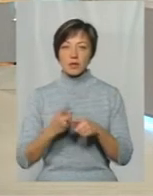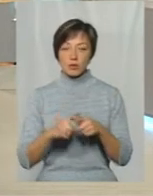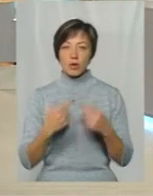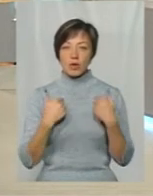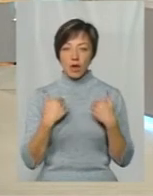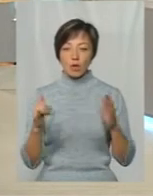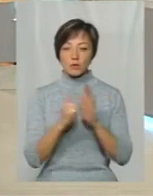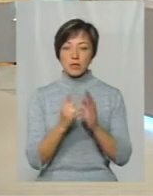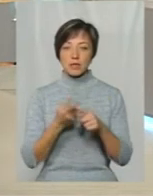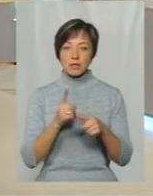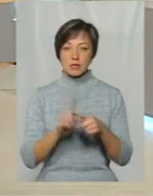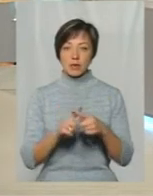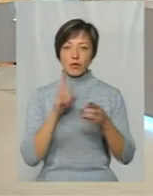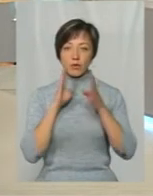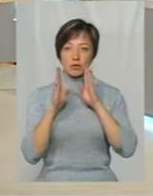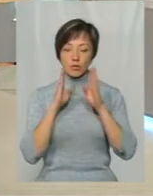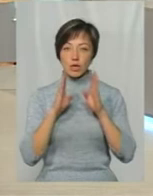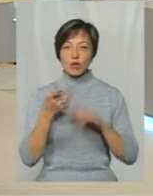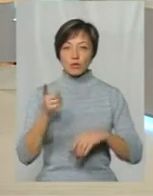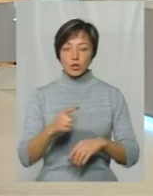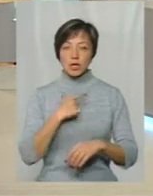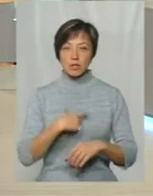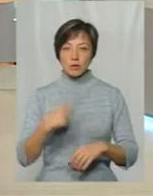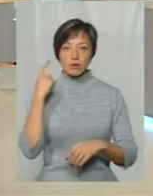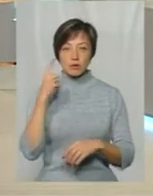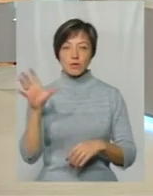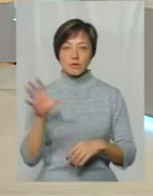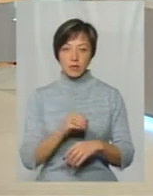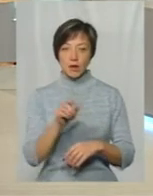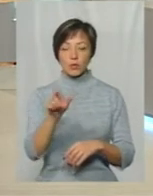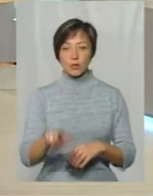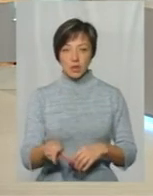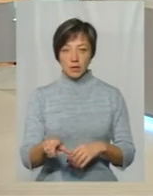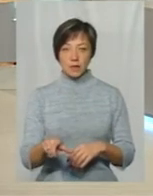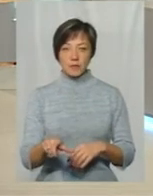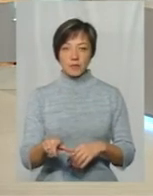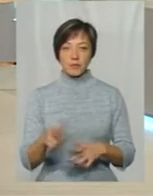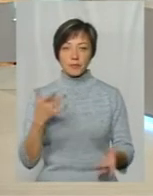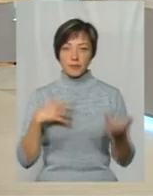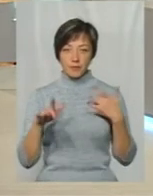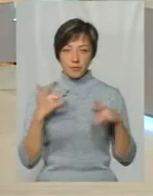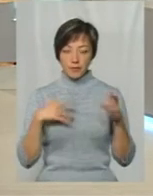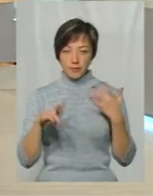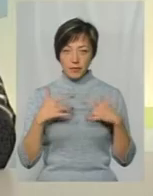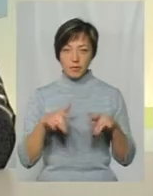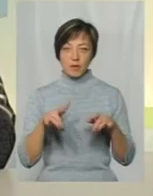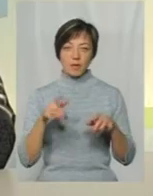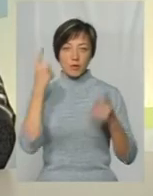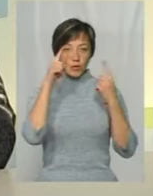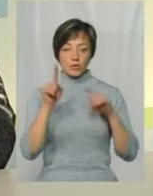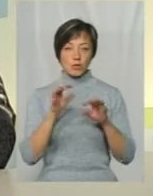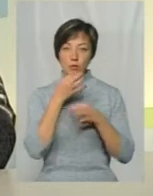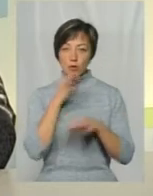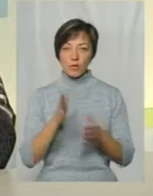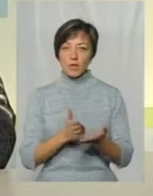розмістила цей пост у Фейсбуці Тому що для себе я почула все, людина не сказала одразу правди Він міг придумати будь-яку